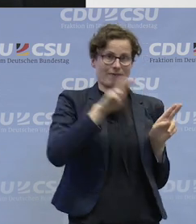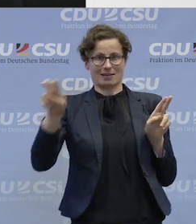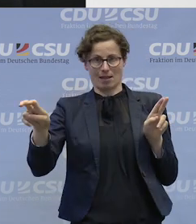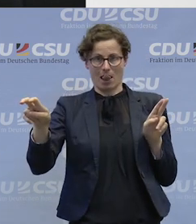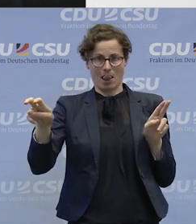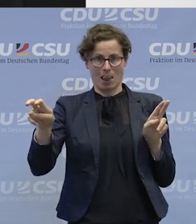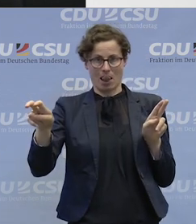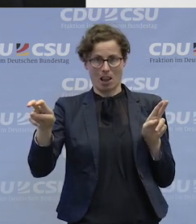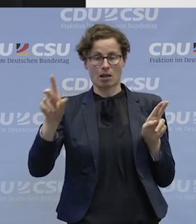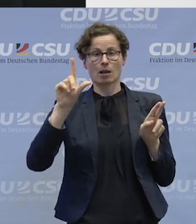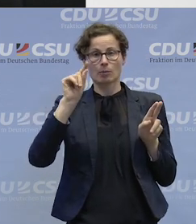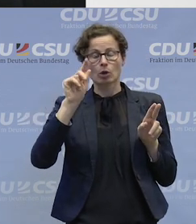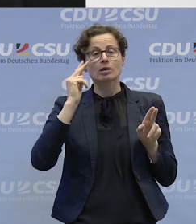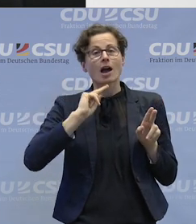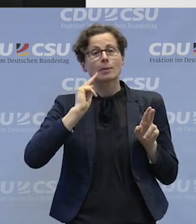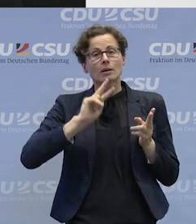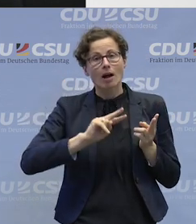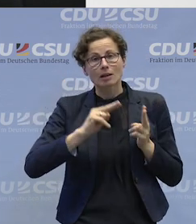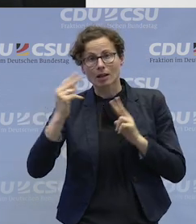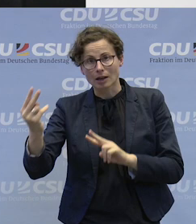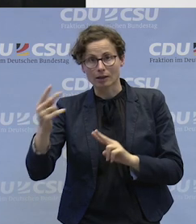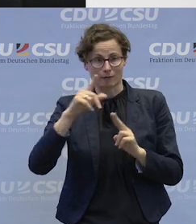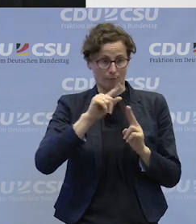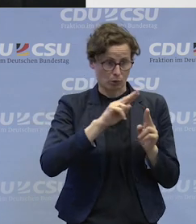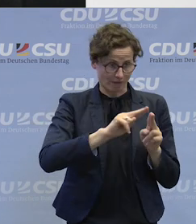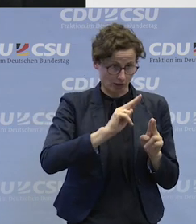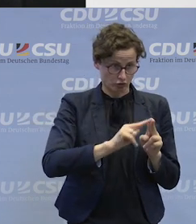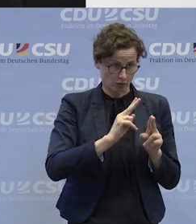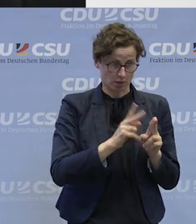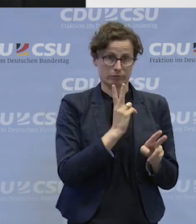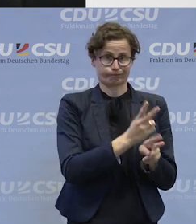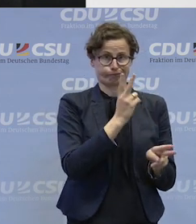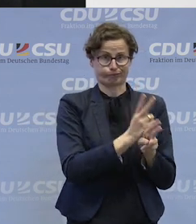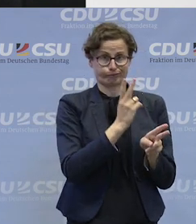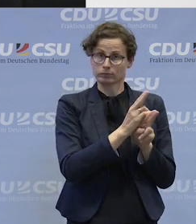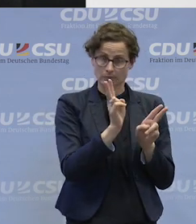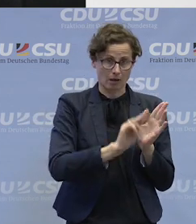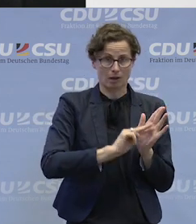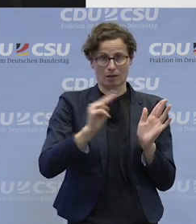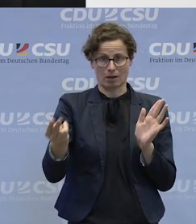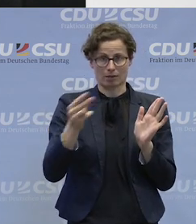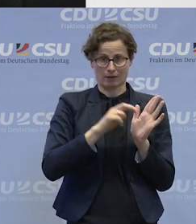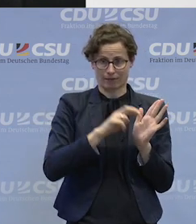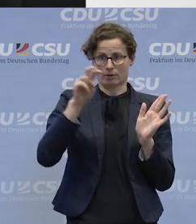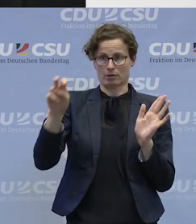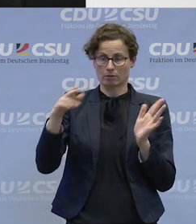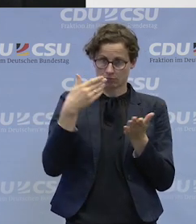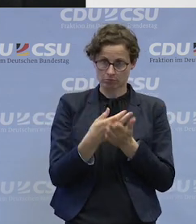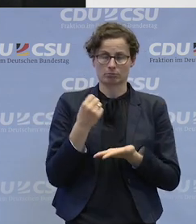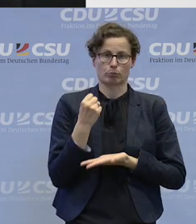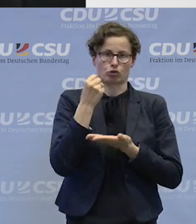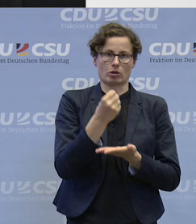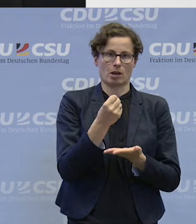Alternative, eine andere Möglichkeit für Menschen, die sonst in einer Werkstatt für behinderte Menschen tätig wären.